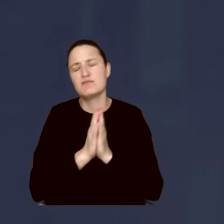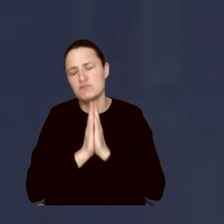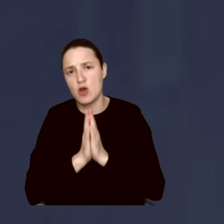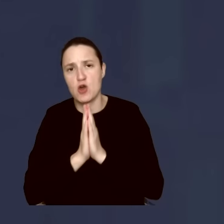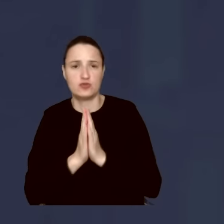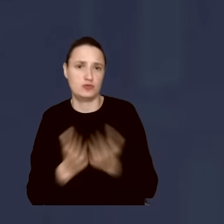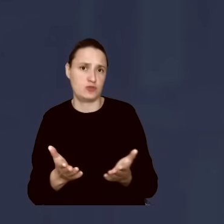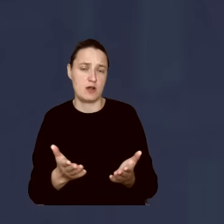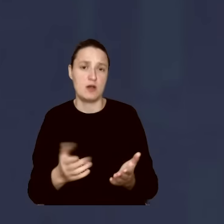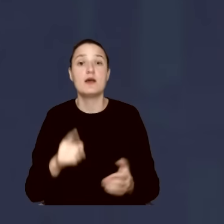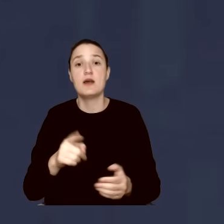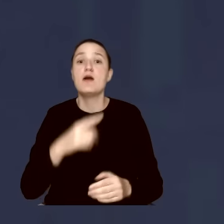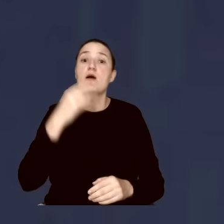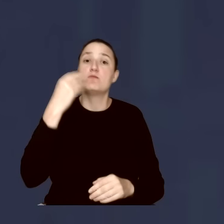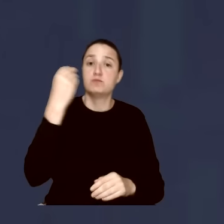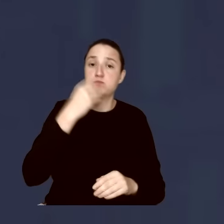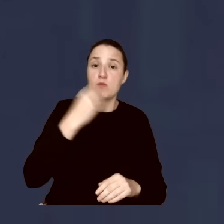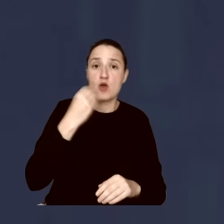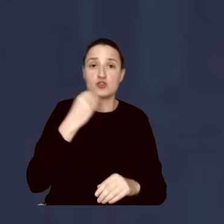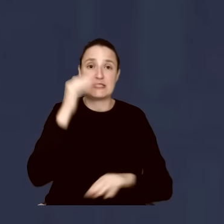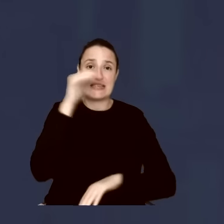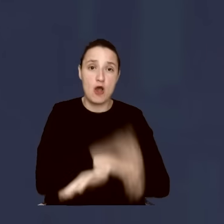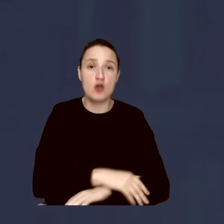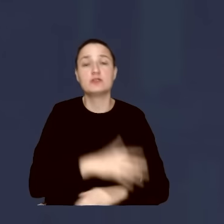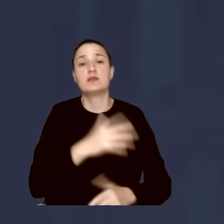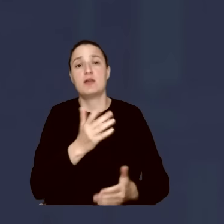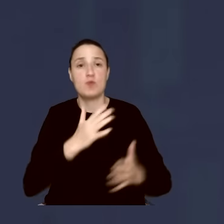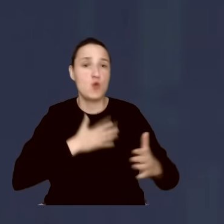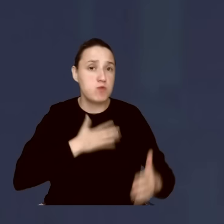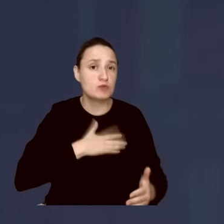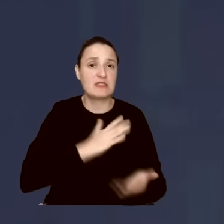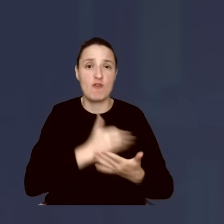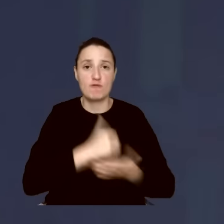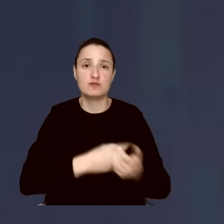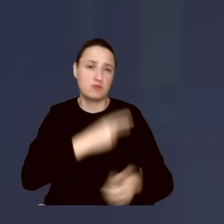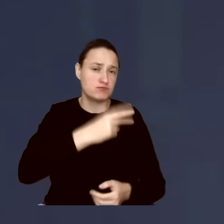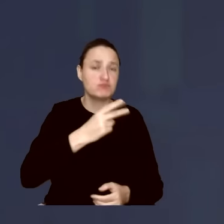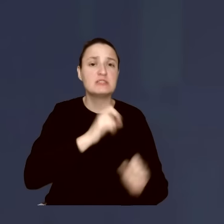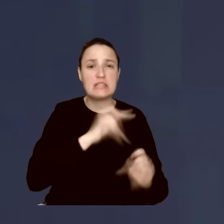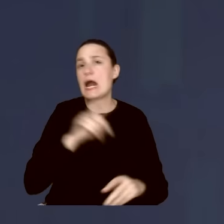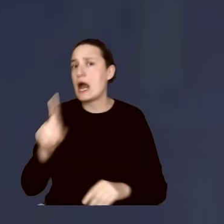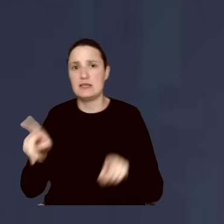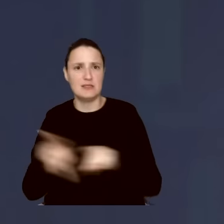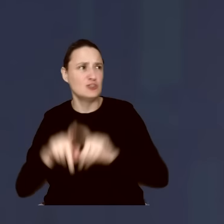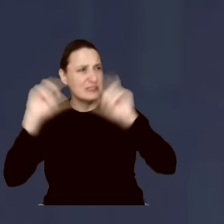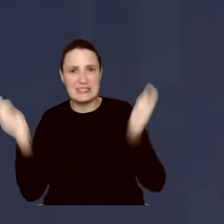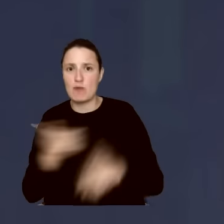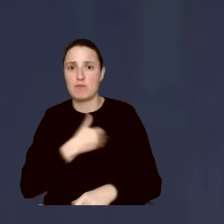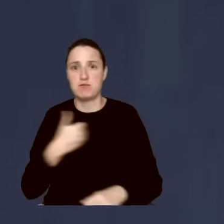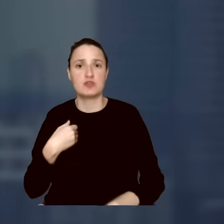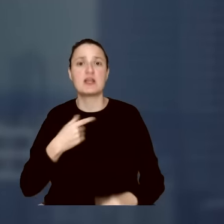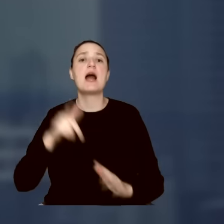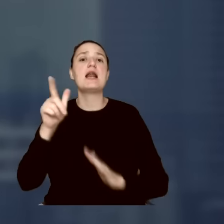mieszkańców Pomorza Zachodniego, ziemi lubuskiej, ale również z całej Polski. To są ważne wybory. Lista numer 7, Prawo i Sprawiedliwość.